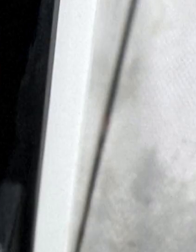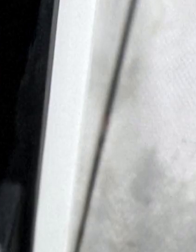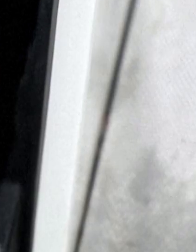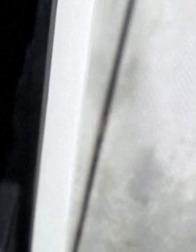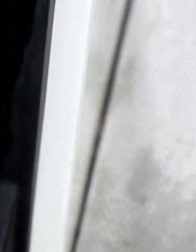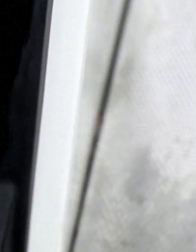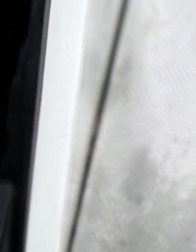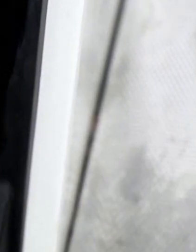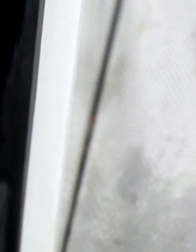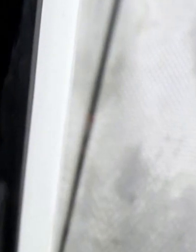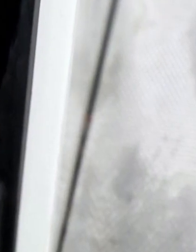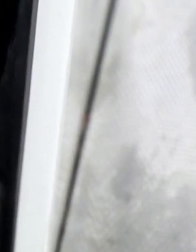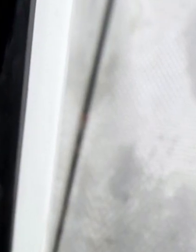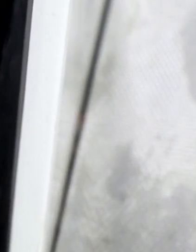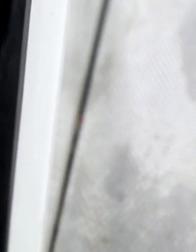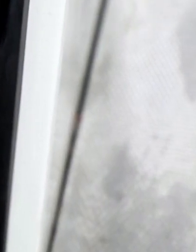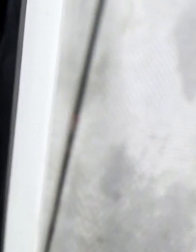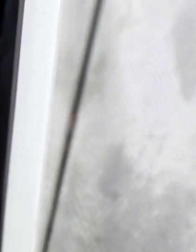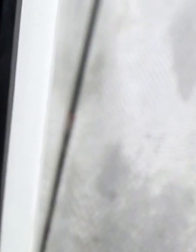laudissements.